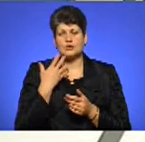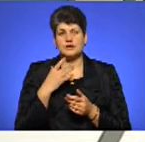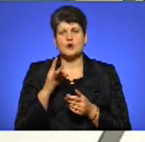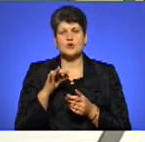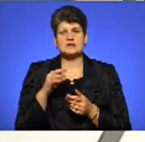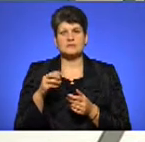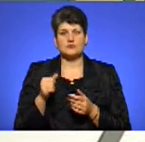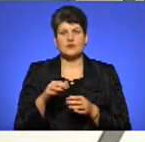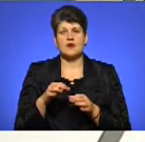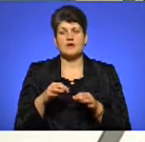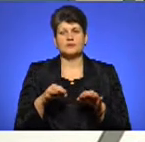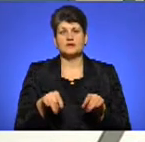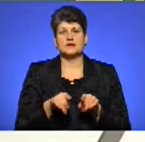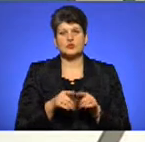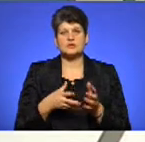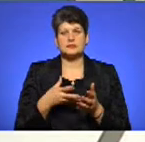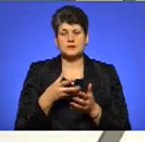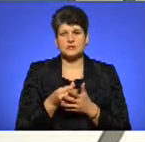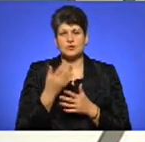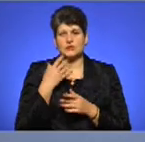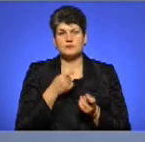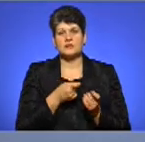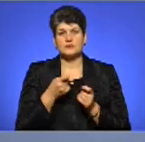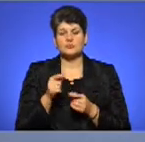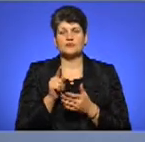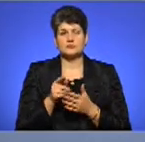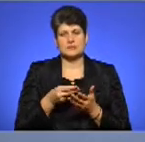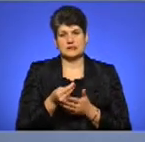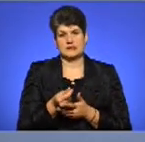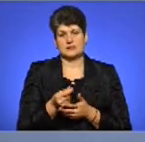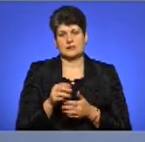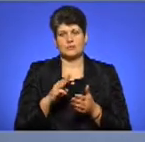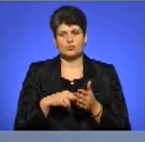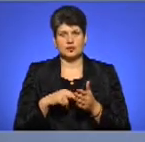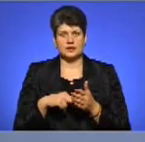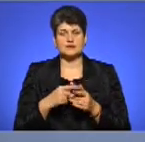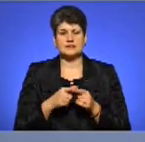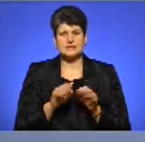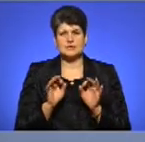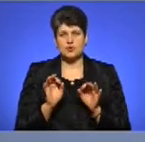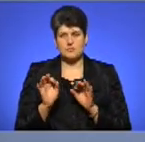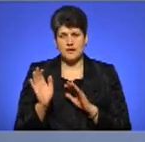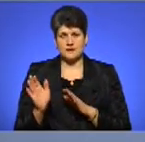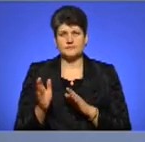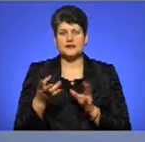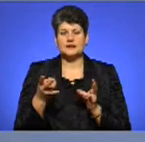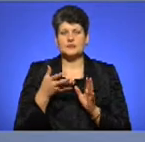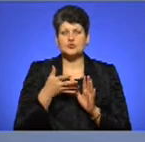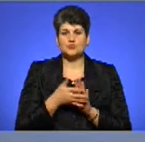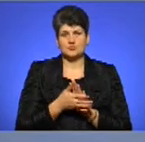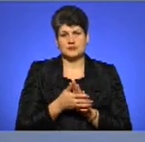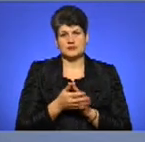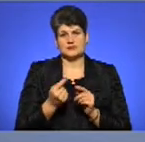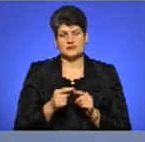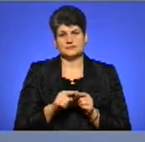сплатив, що хтось, як ввозить автомобіль, він повинен платити податки. Це нормально, коли держава. Просто треба розуміти, якісь грані цих податків.